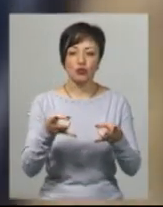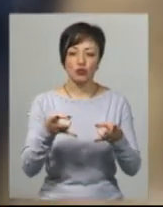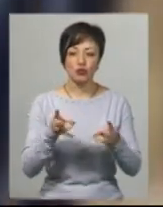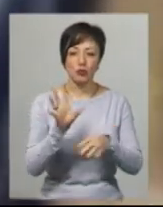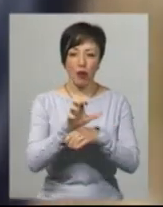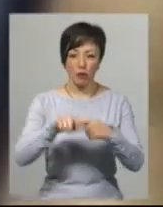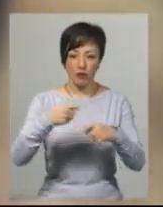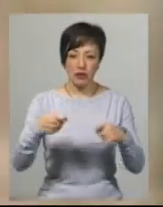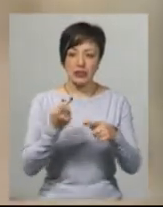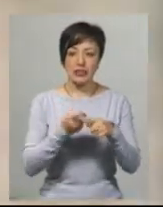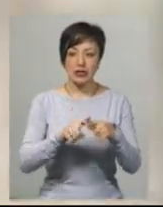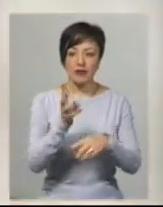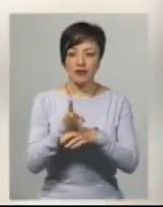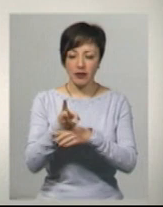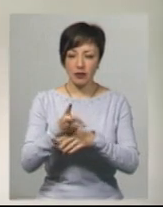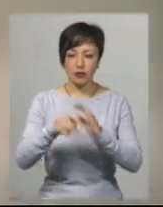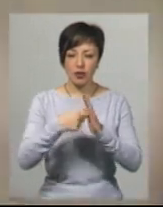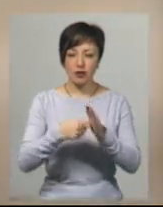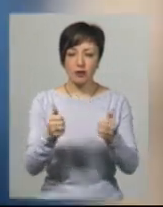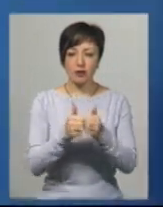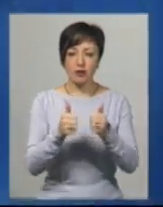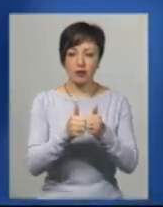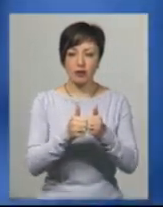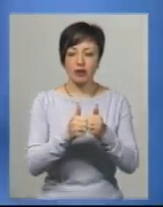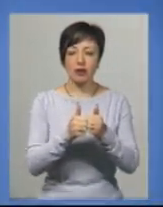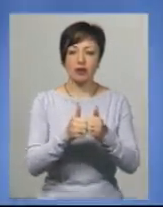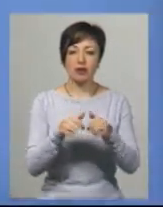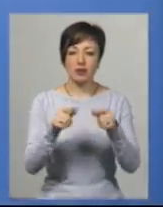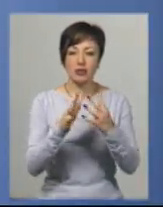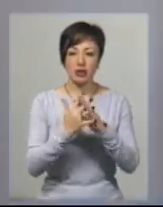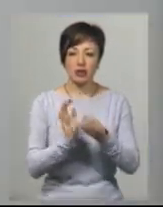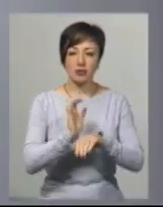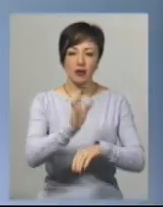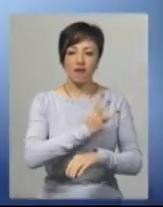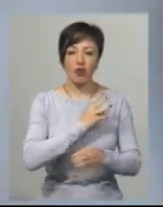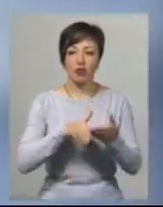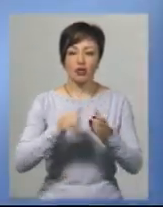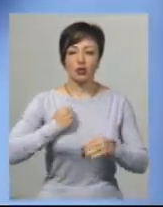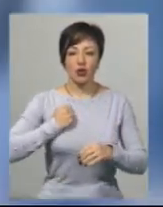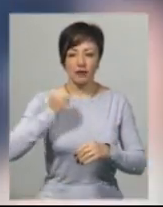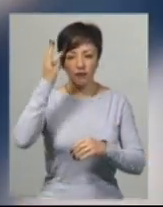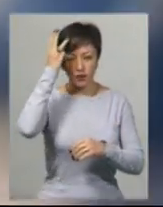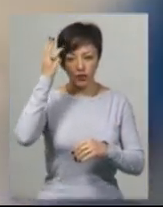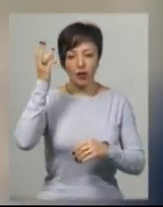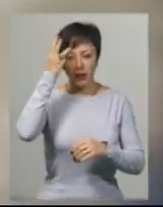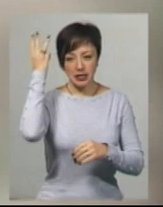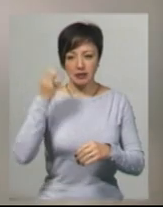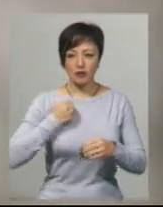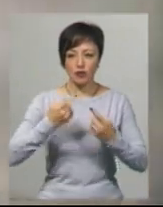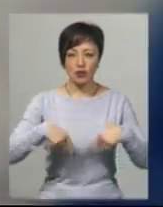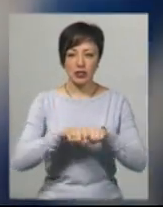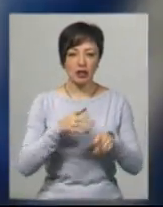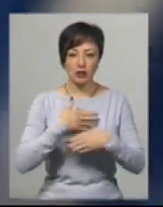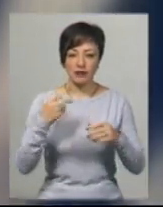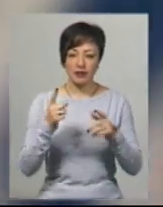'язали». Саме це відео відзняти поблизу Красилова надіслав волонтерам солдат однієї з хмельницьких військових частин, який не захотів